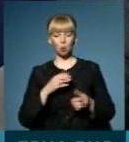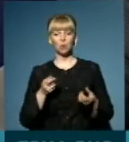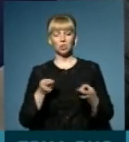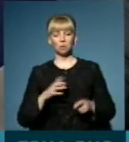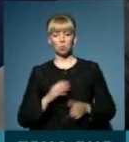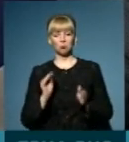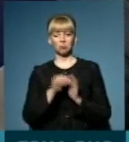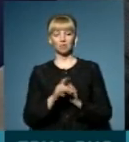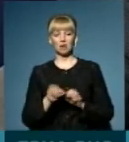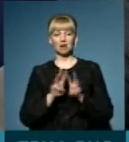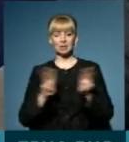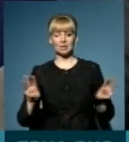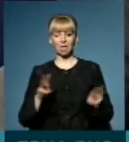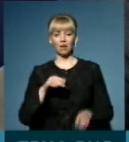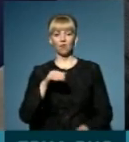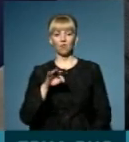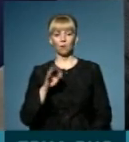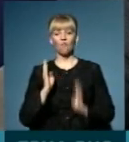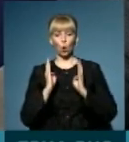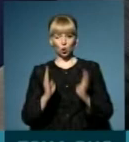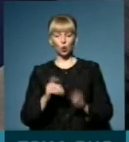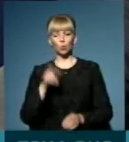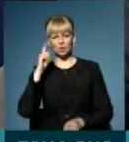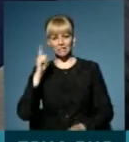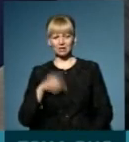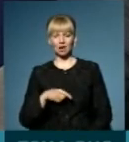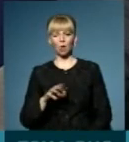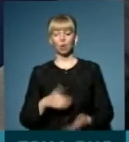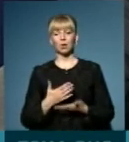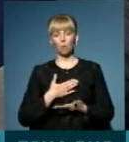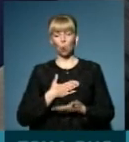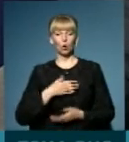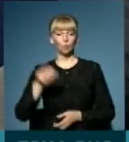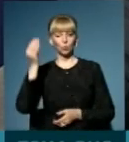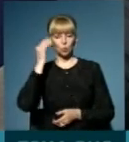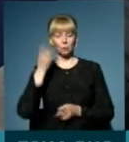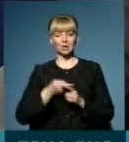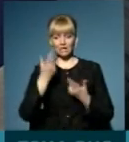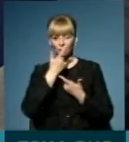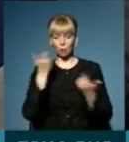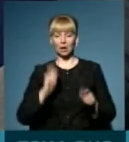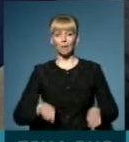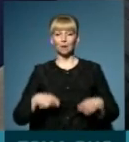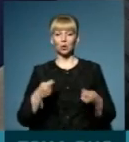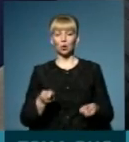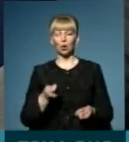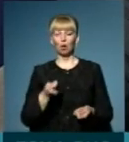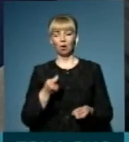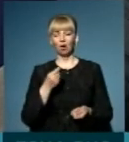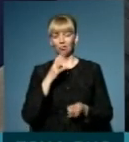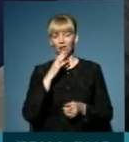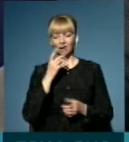розміщена на сайтах, в фойє, ну, люди знали. Основне, ну, на мою думку, це інформація, яка передається із вуста.